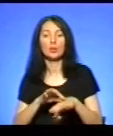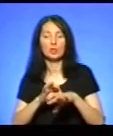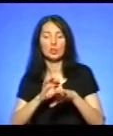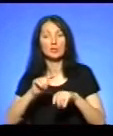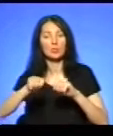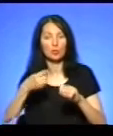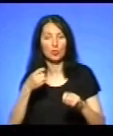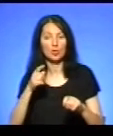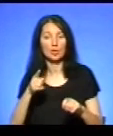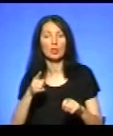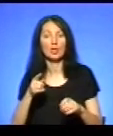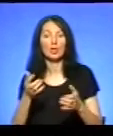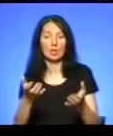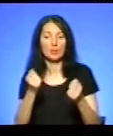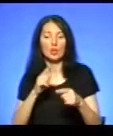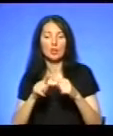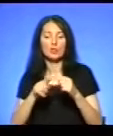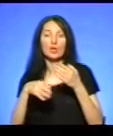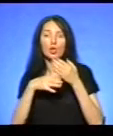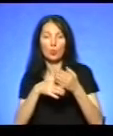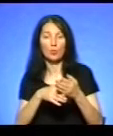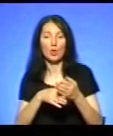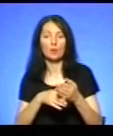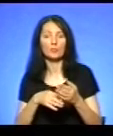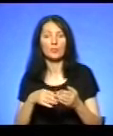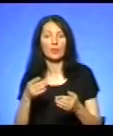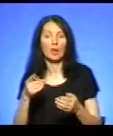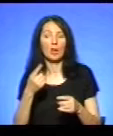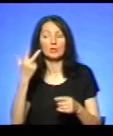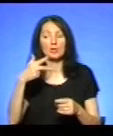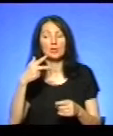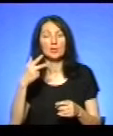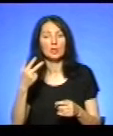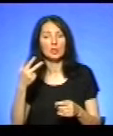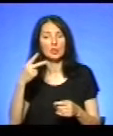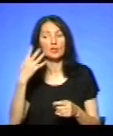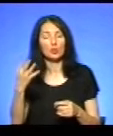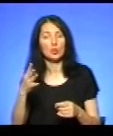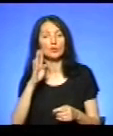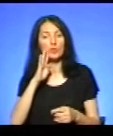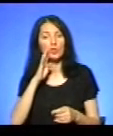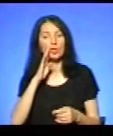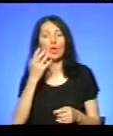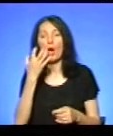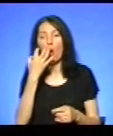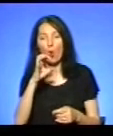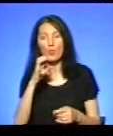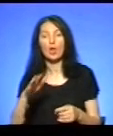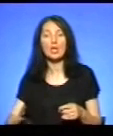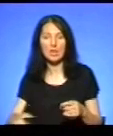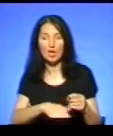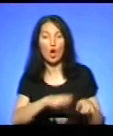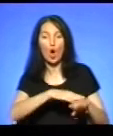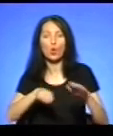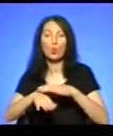ушкодження, її забрала карата швидкої. За попередніми даними 34-річної жінки електроопіки ніг, рук та живота,